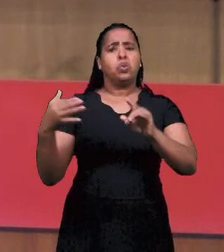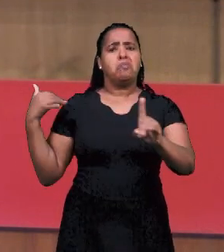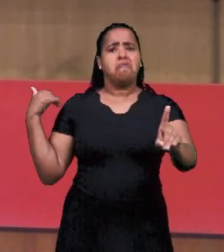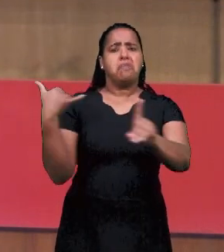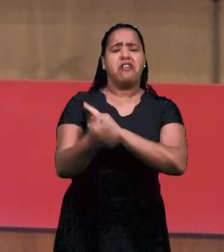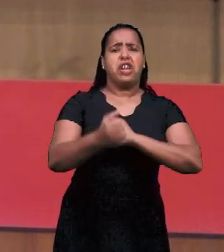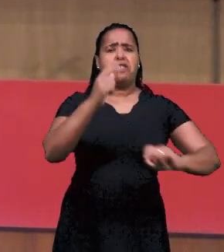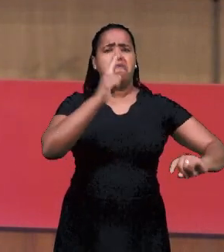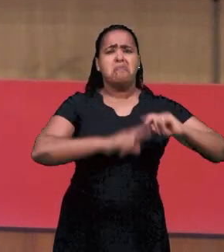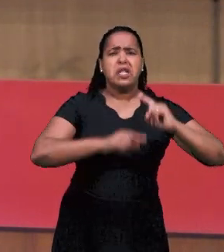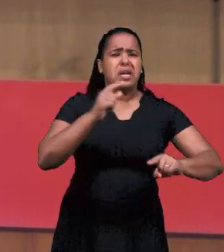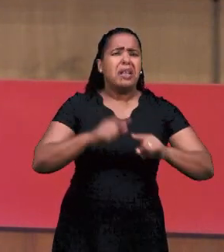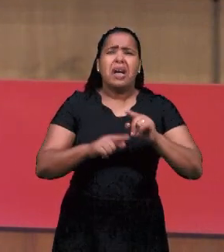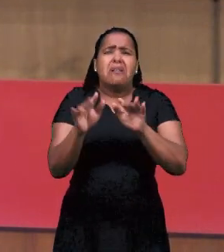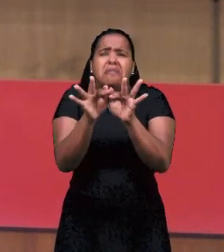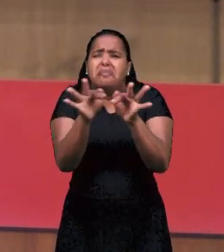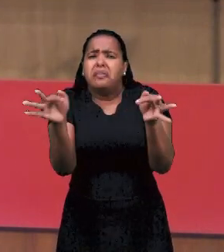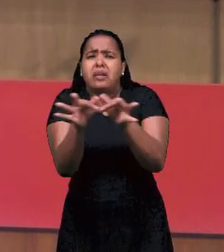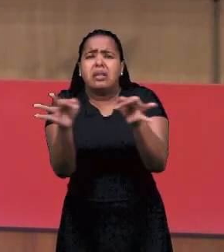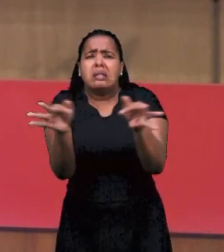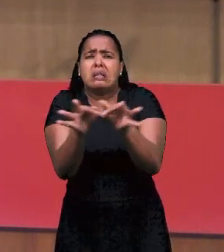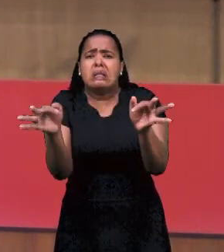Как все это пророческий.